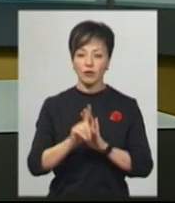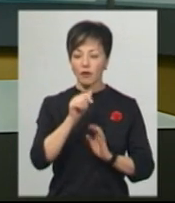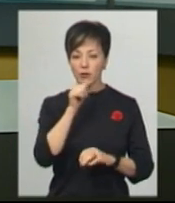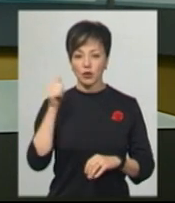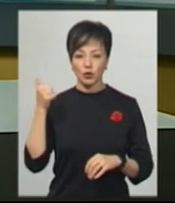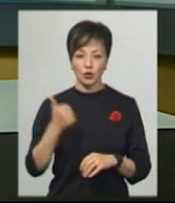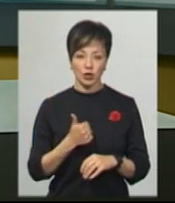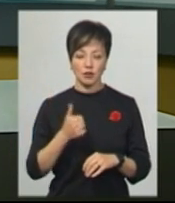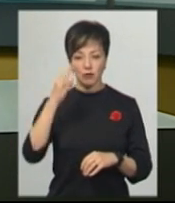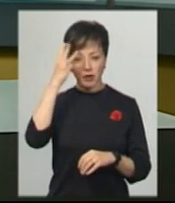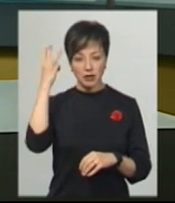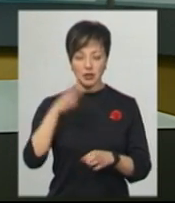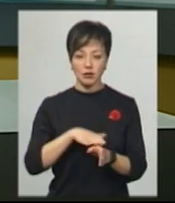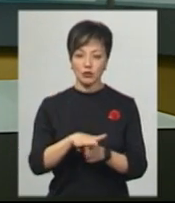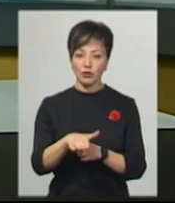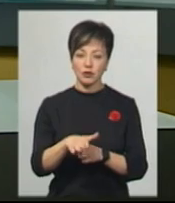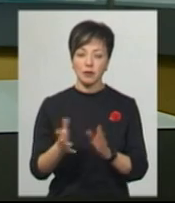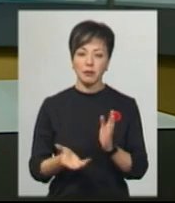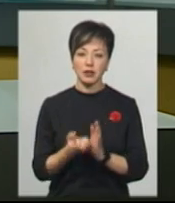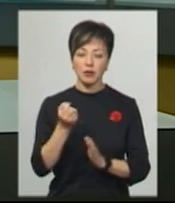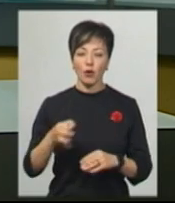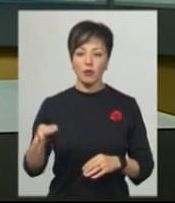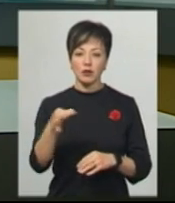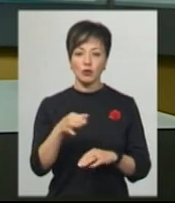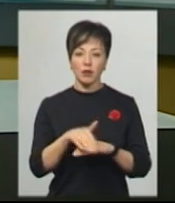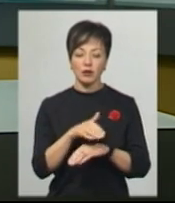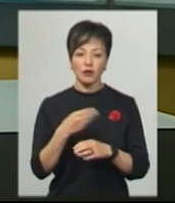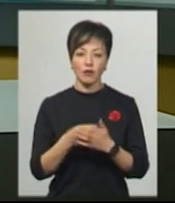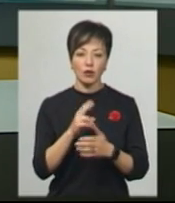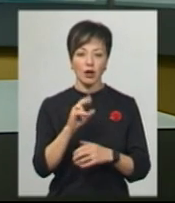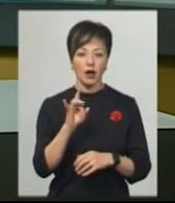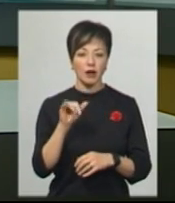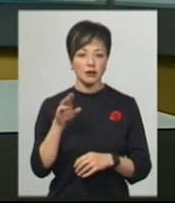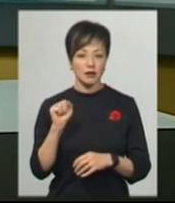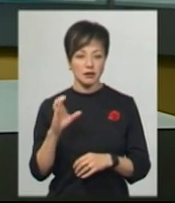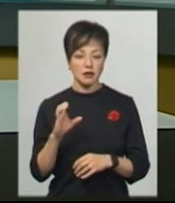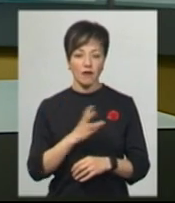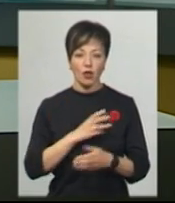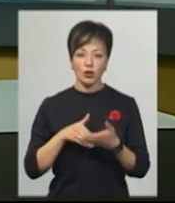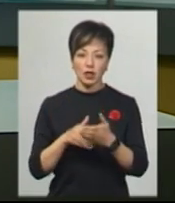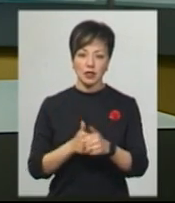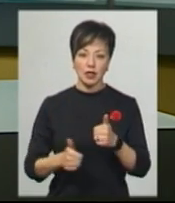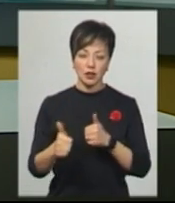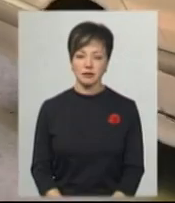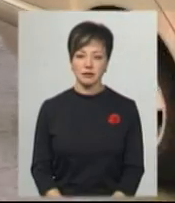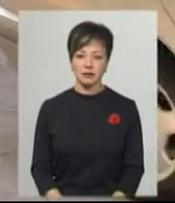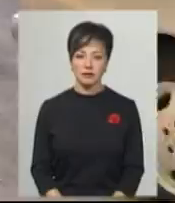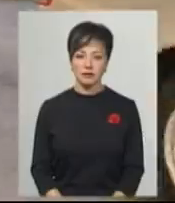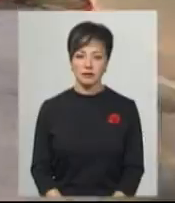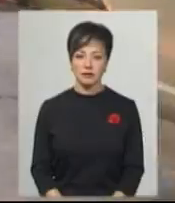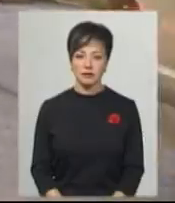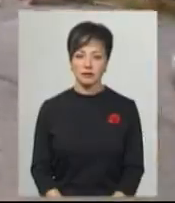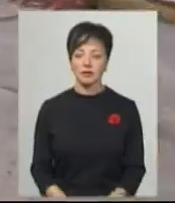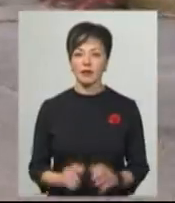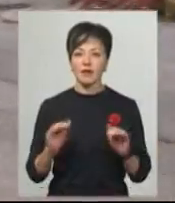тижня. У Хмельницькому його реалізовують за підтримки обласного благодійного фонду «Карітес» та волонтерського лідерського руху. В